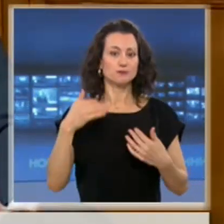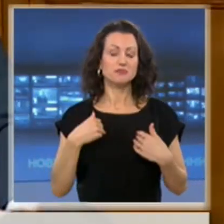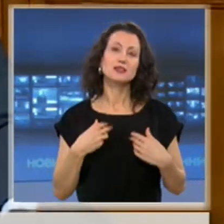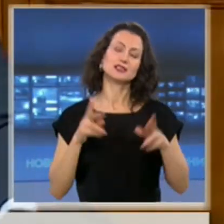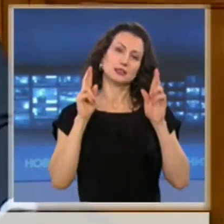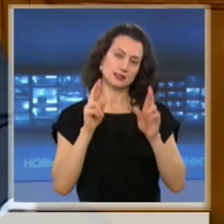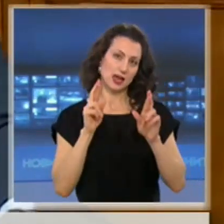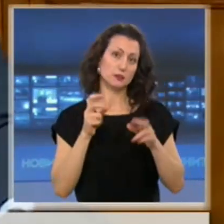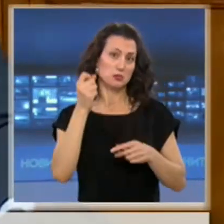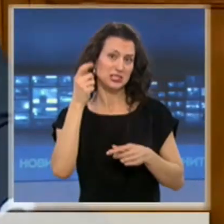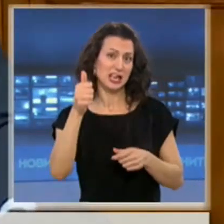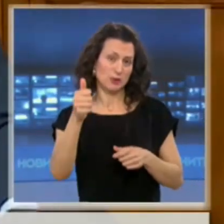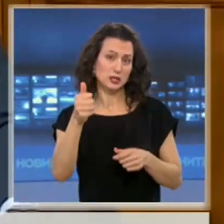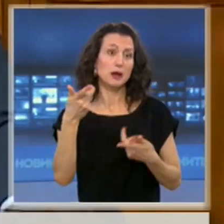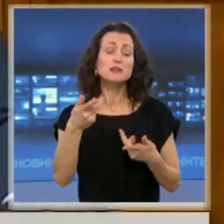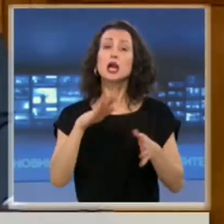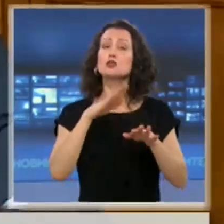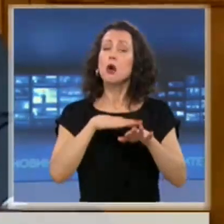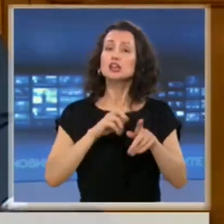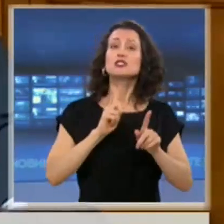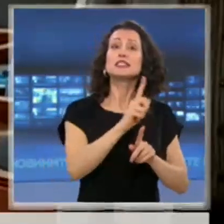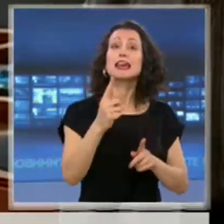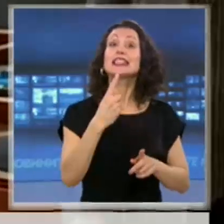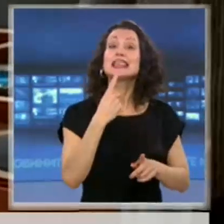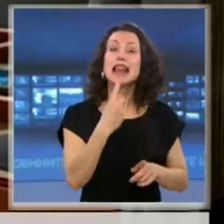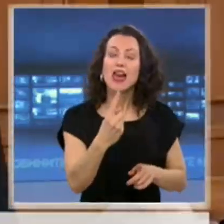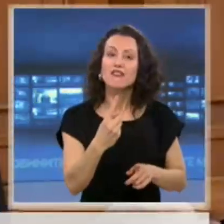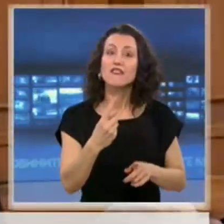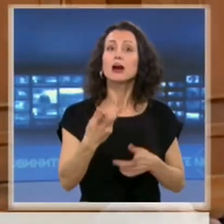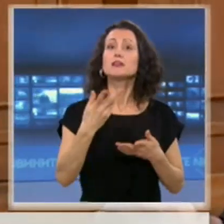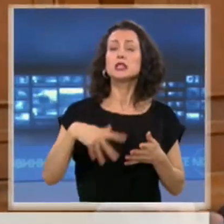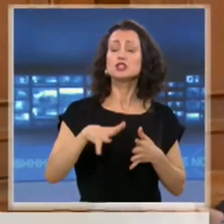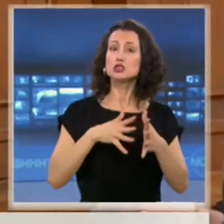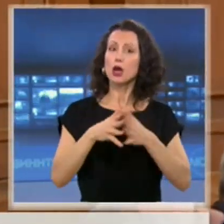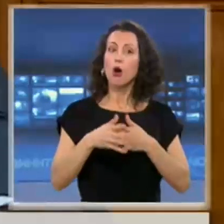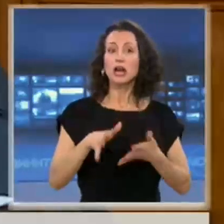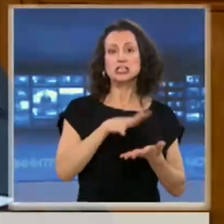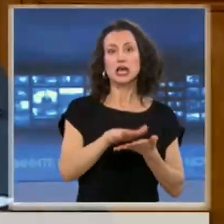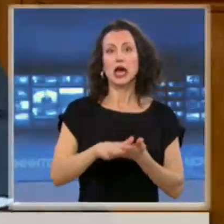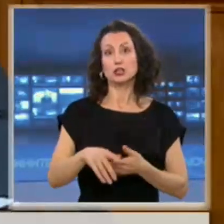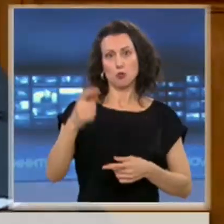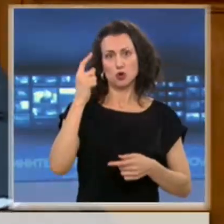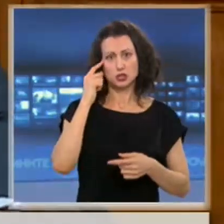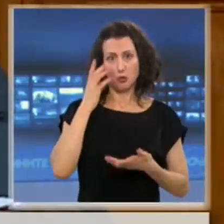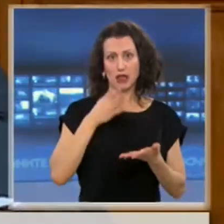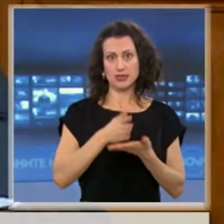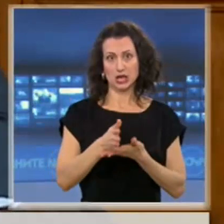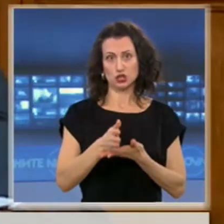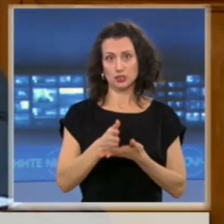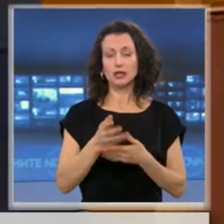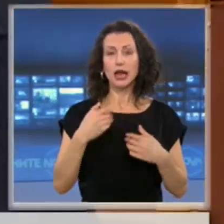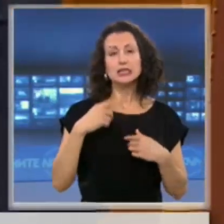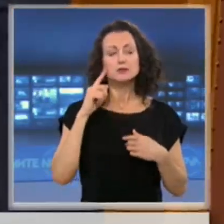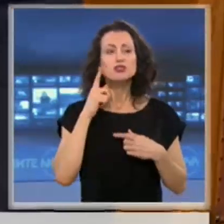всеки един лев на българския дънакоплатец са се харчили по разумен начин. Аз смятаме, че това не трябва да бъде групата на